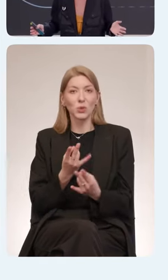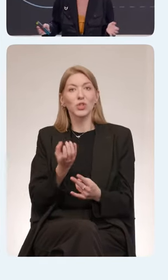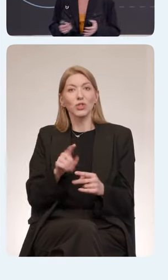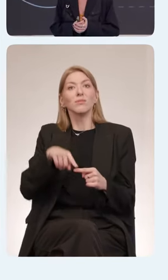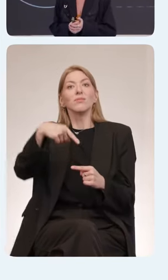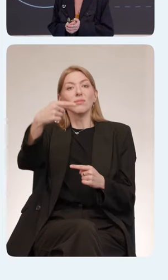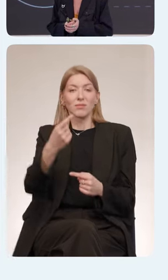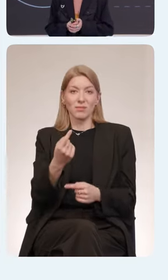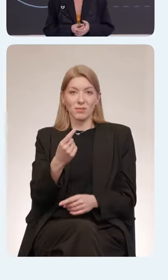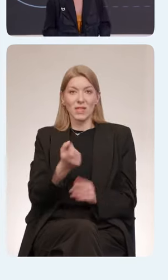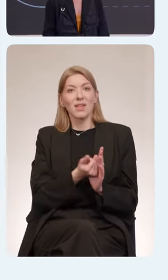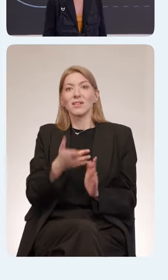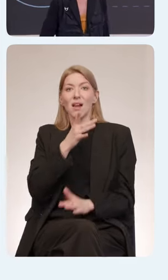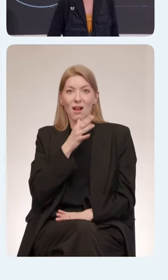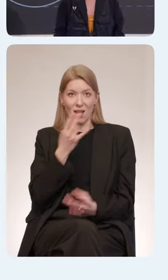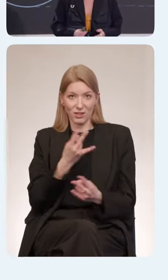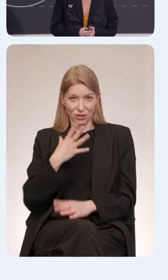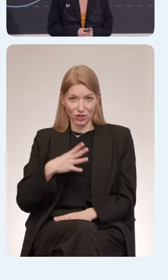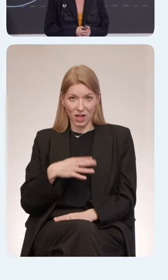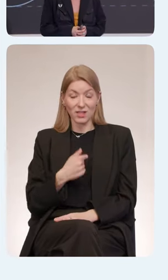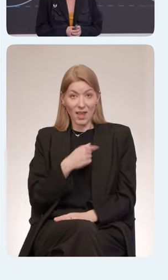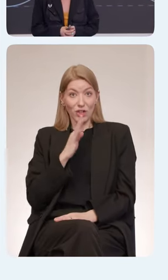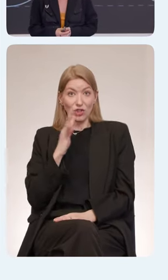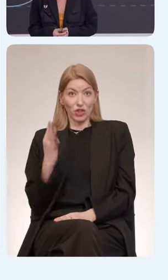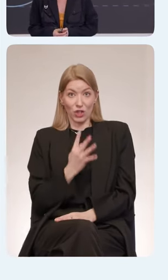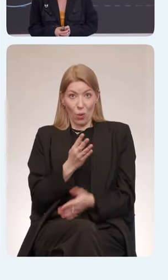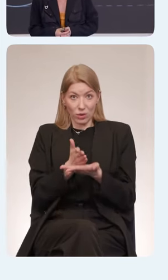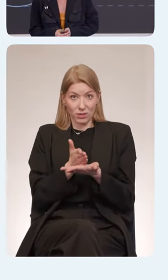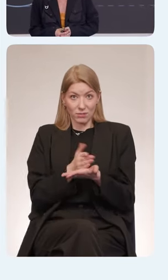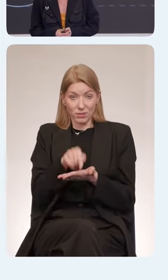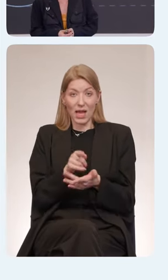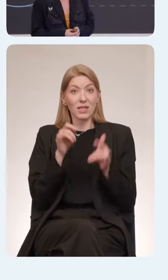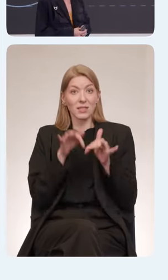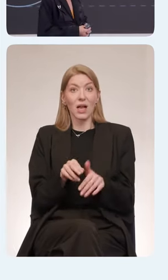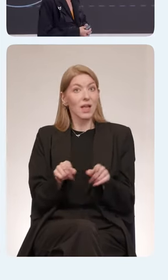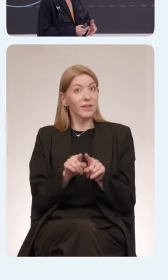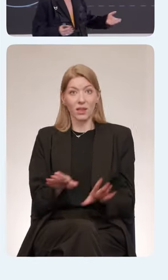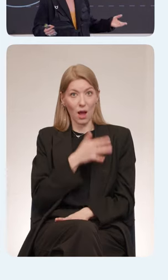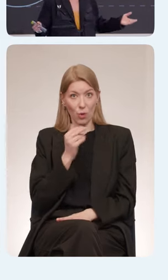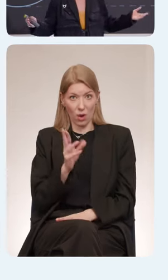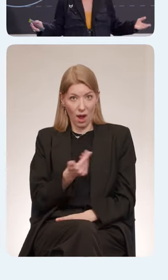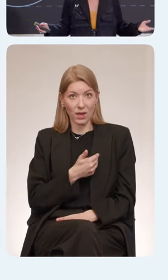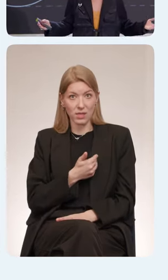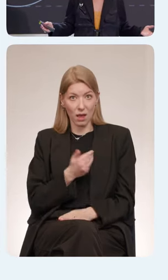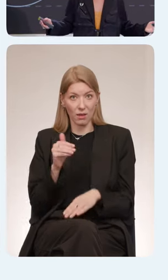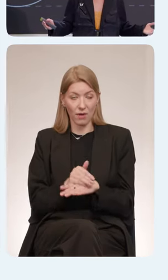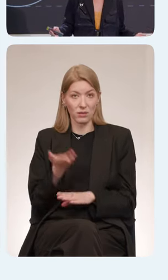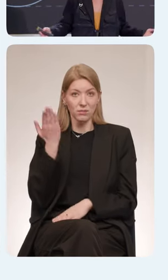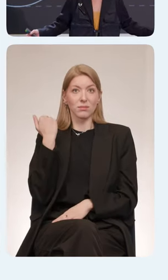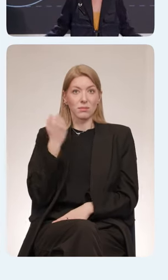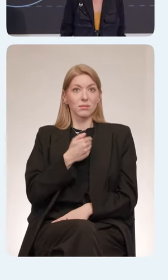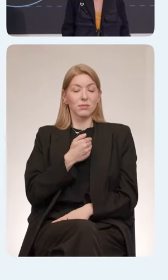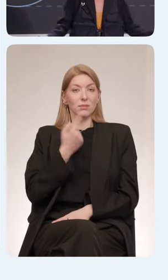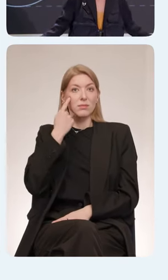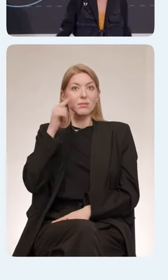года. За эти четыре года, знаете, я сделала не так много, как хотела бы сделать. И с одной стороны это могло бы меня демотивировать, но с